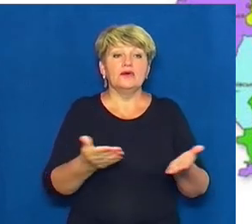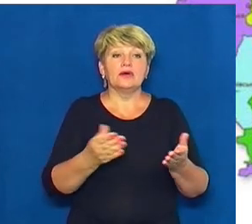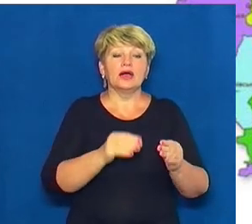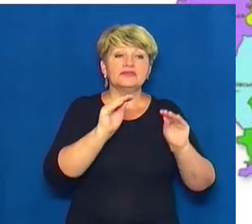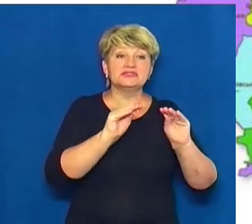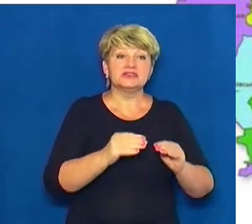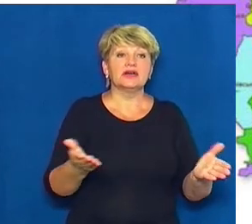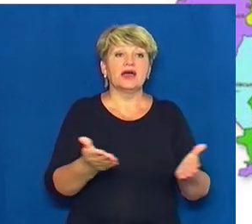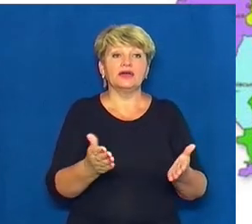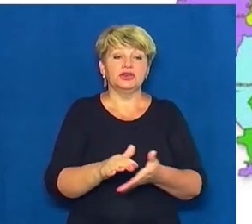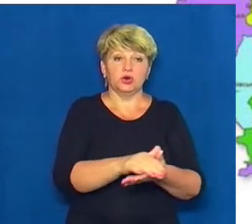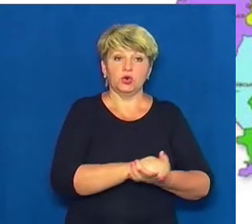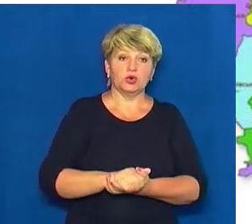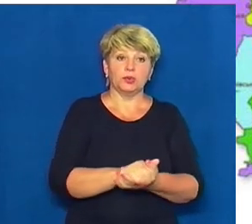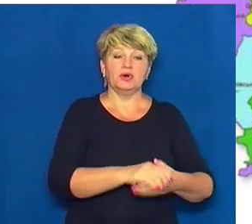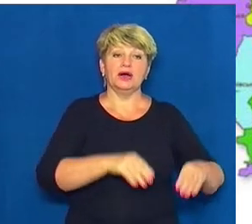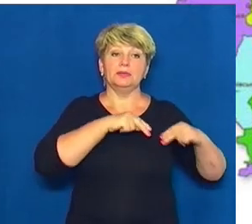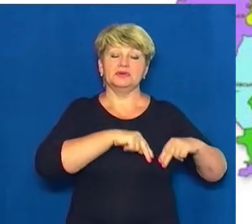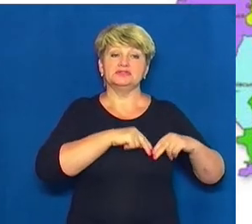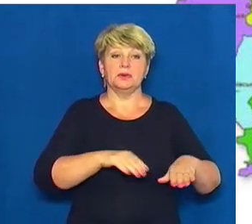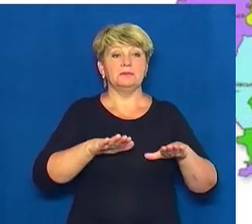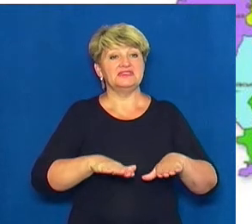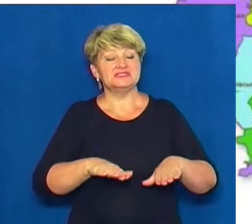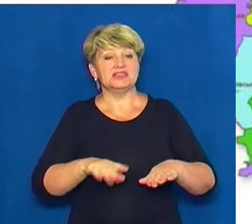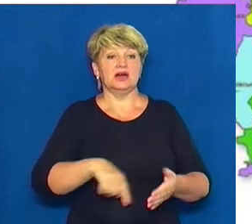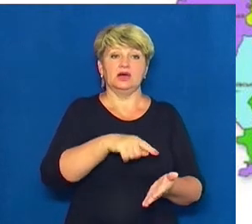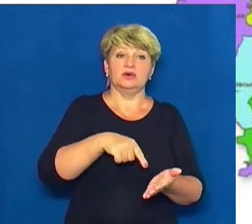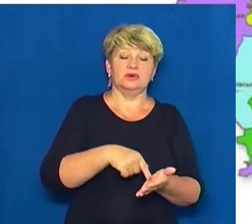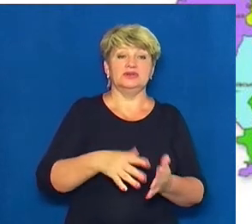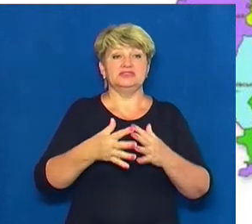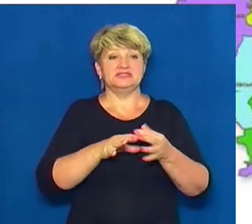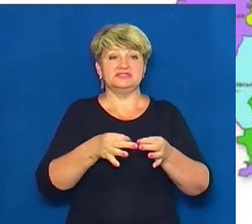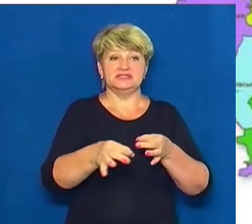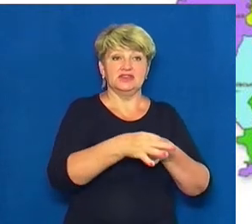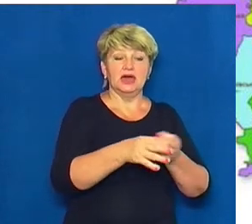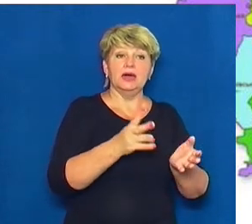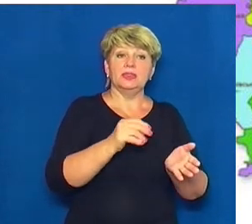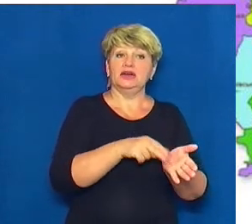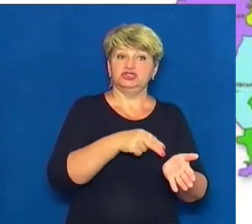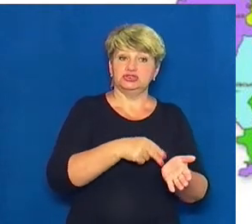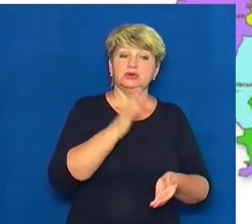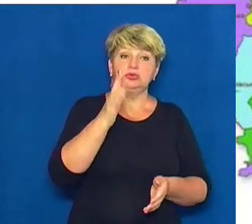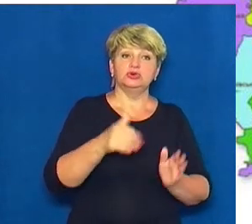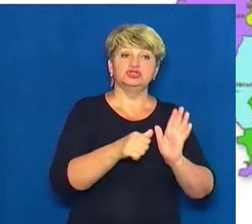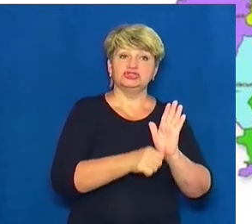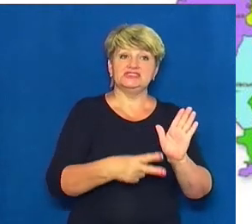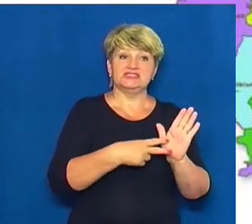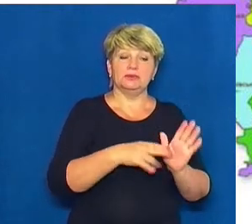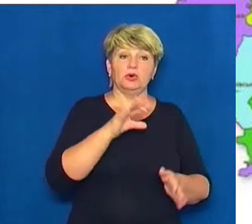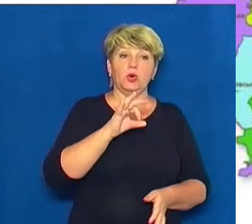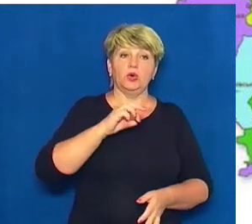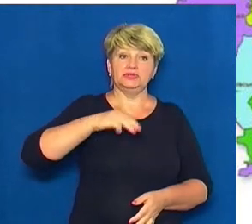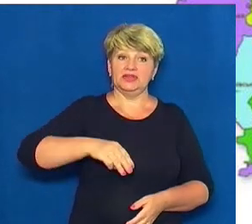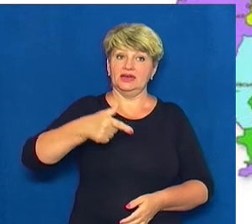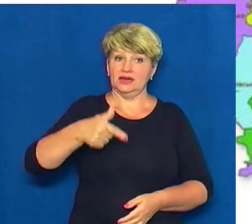територіальних громад працюватимуть міста і села області. Згідно з ним, на Черкащині буде 67 ОТГ. Їх ви